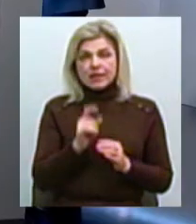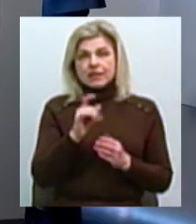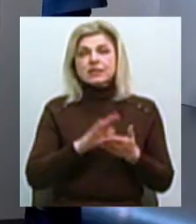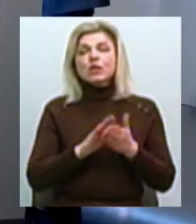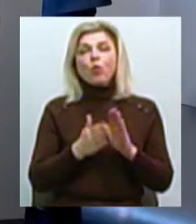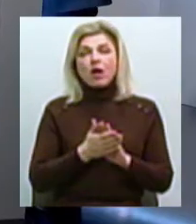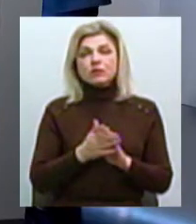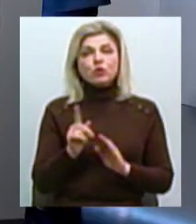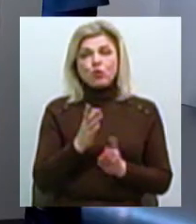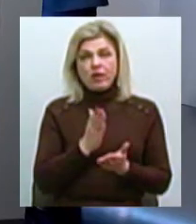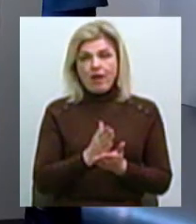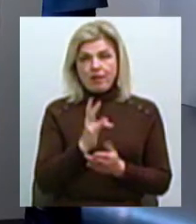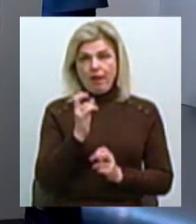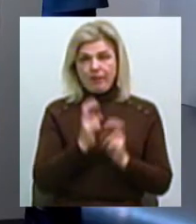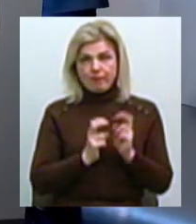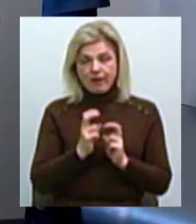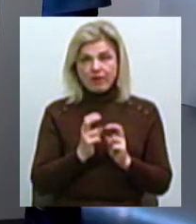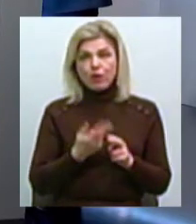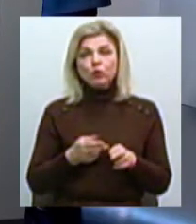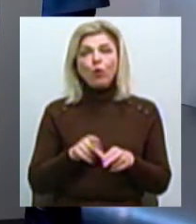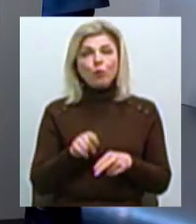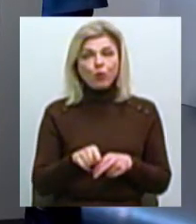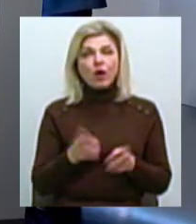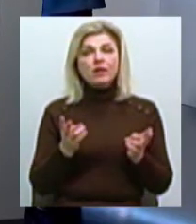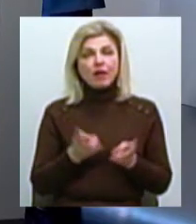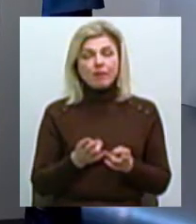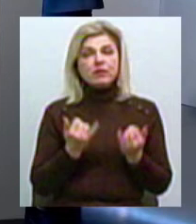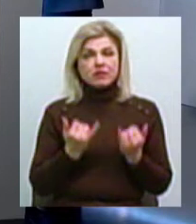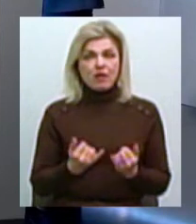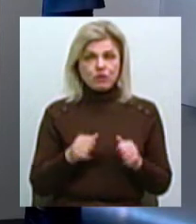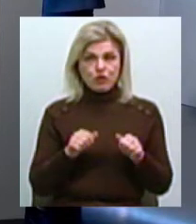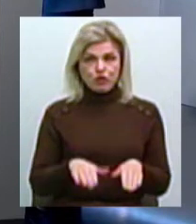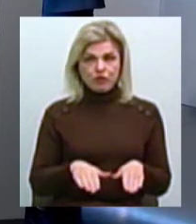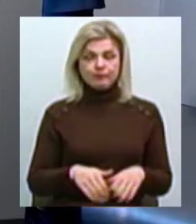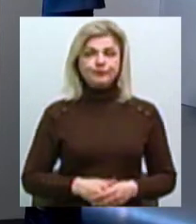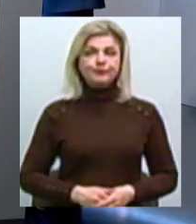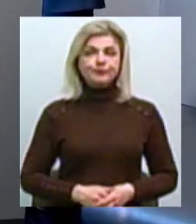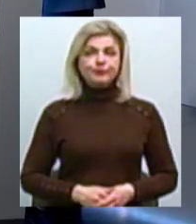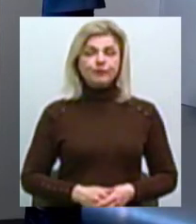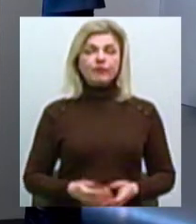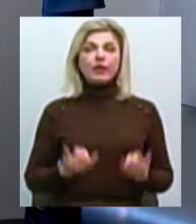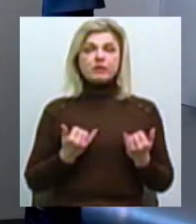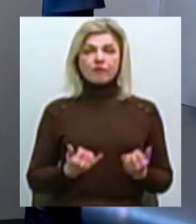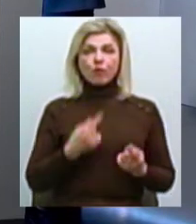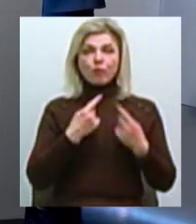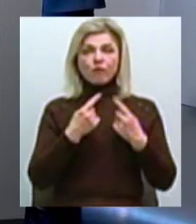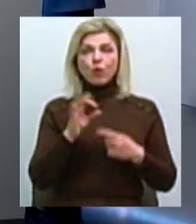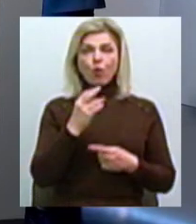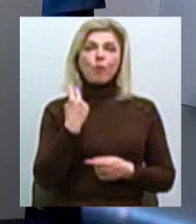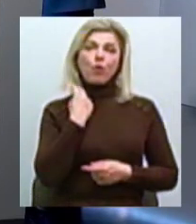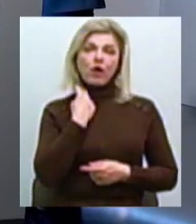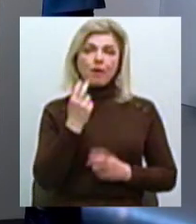ситуації, яка є на підприємстві Тому потрібно тепер зараз вирішити Сьогодні також йшлося і про борги